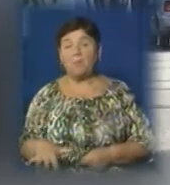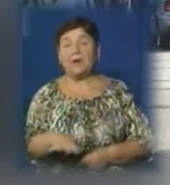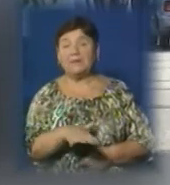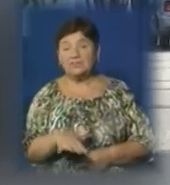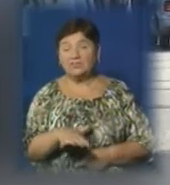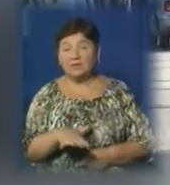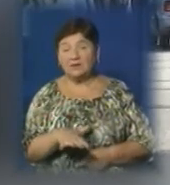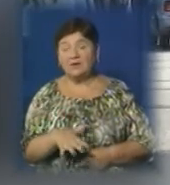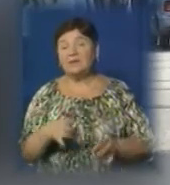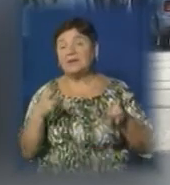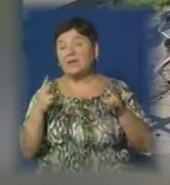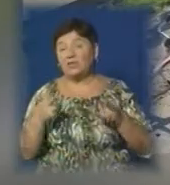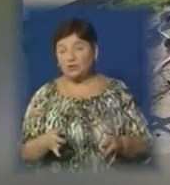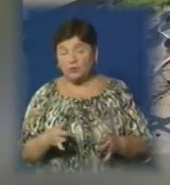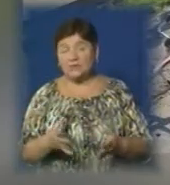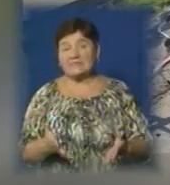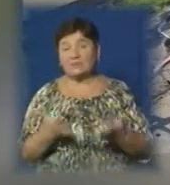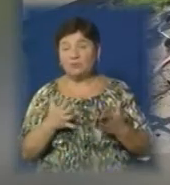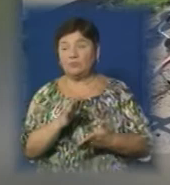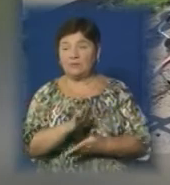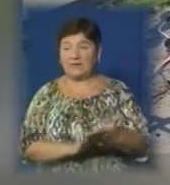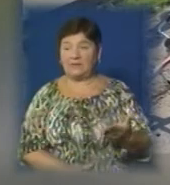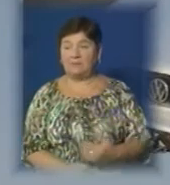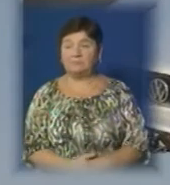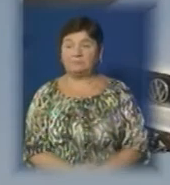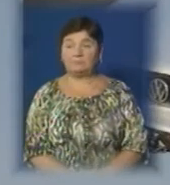Обставини трагічної автопригоди з'ясовують слідчі.